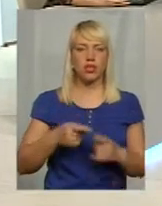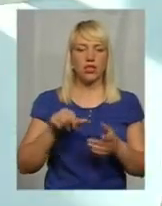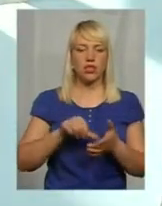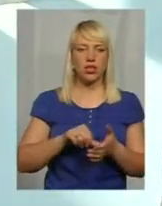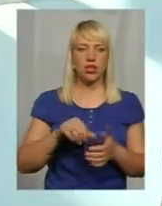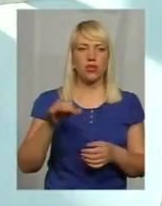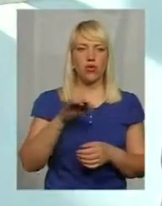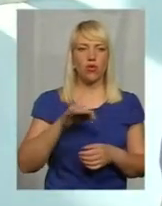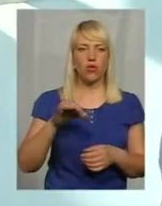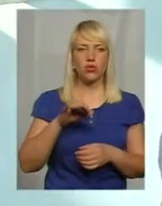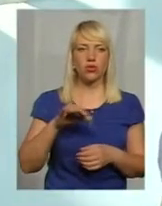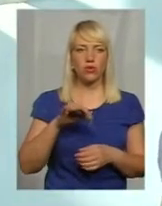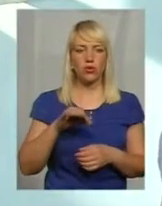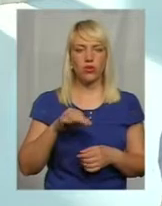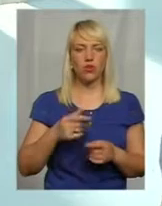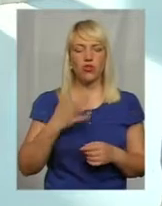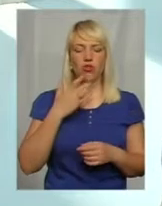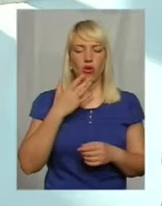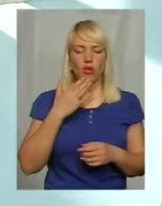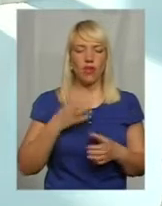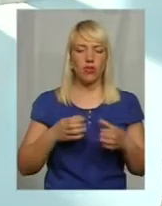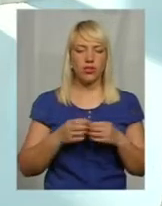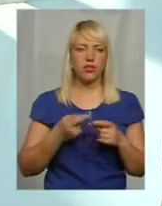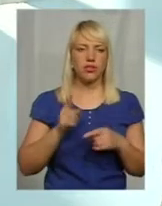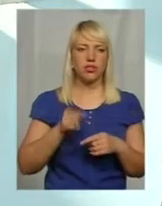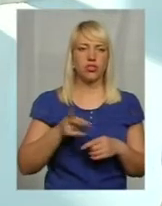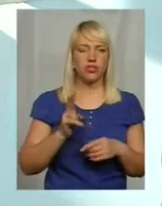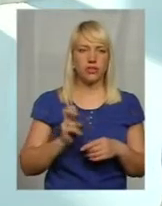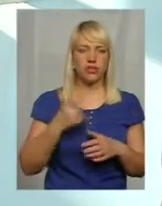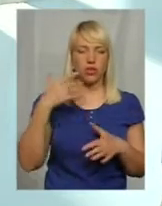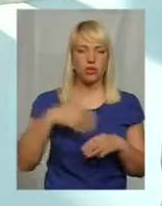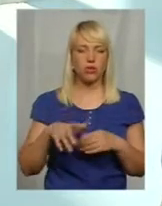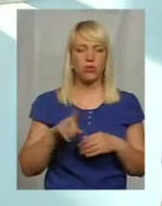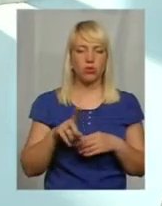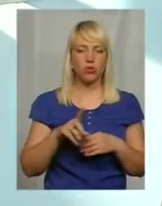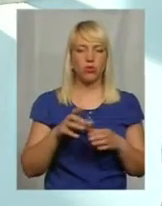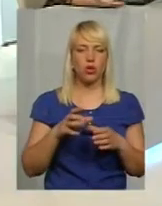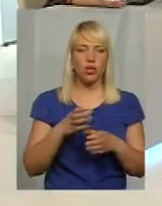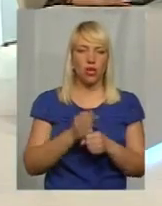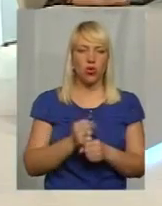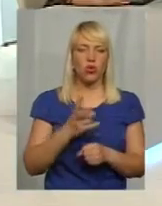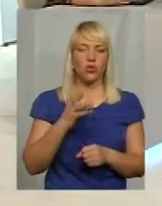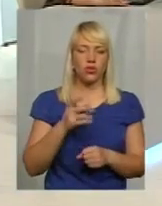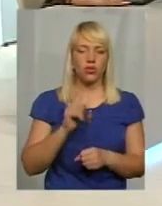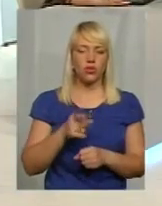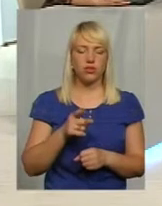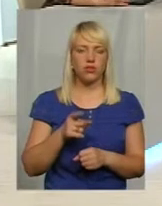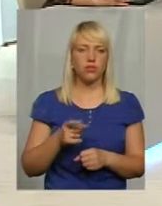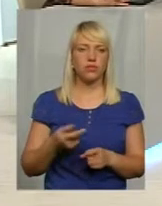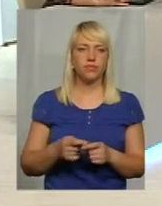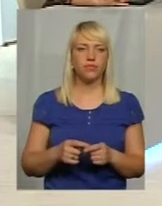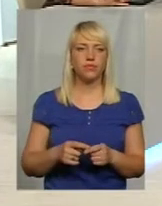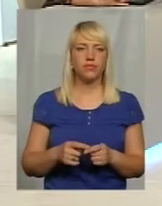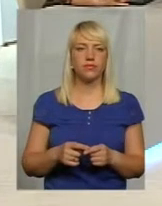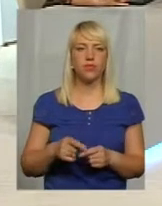збірної, не тисячу гривень, а тисячу двісті. Ну, може, просто заокруглили, але, бажано говорити, різниця не така велика. велика.